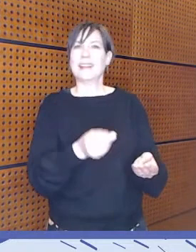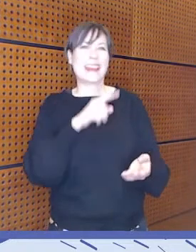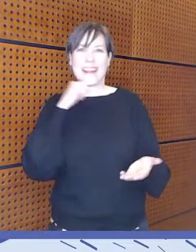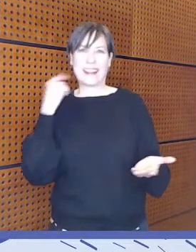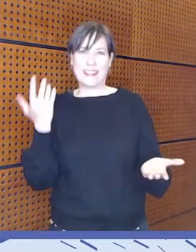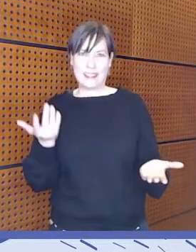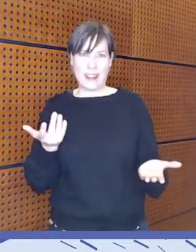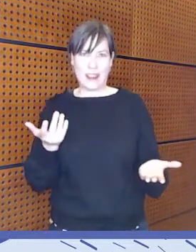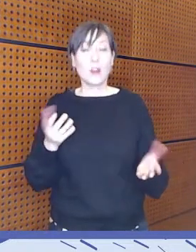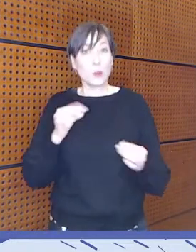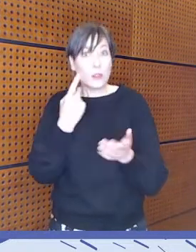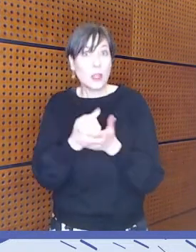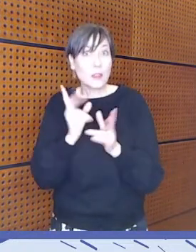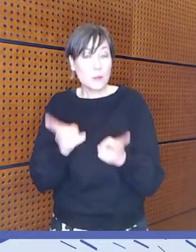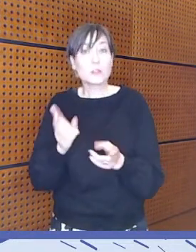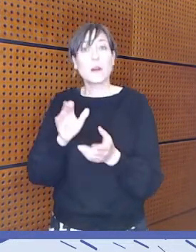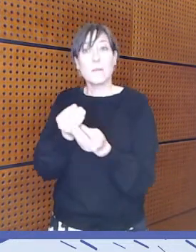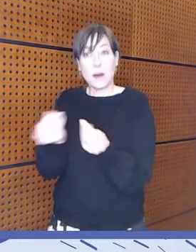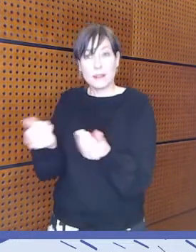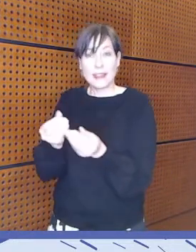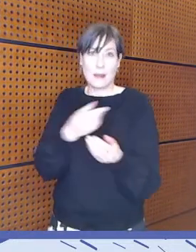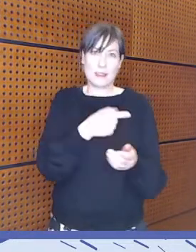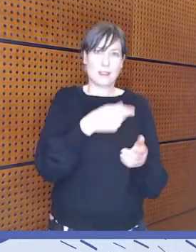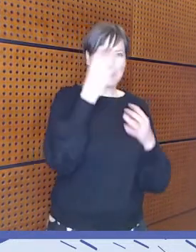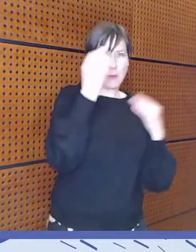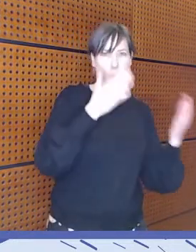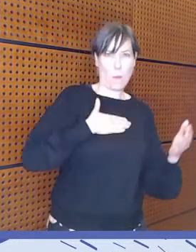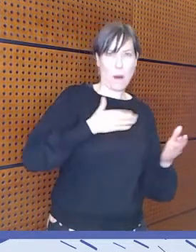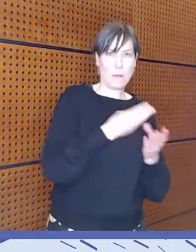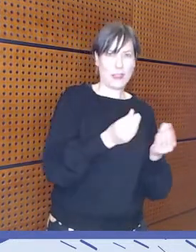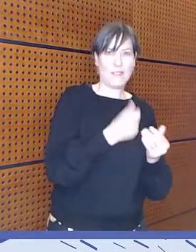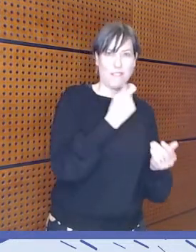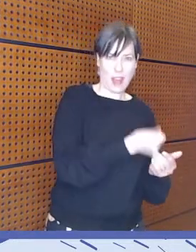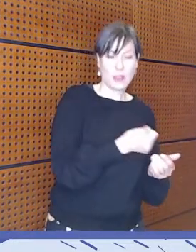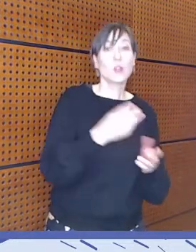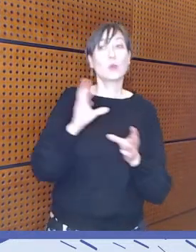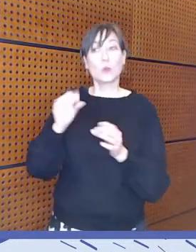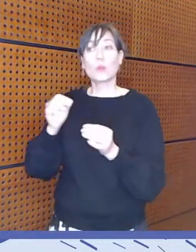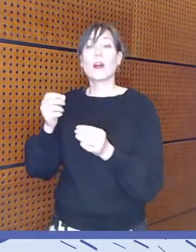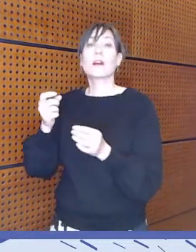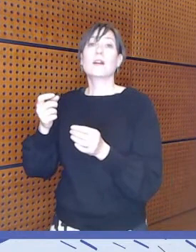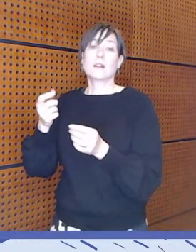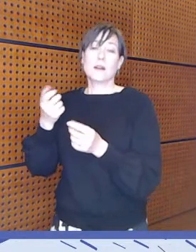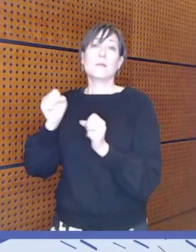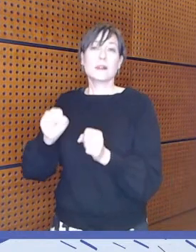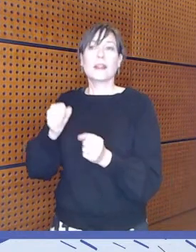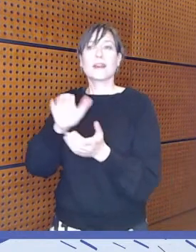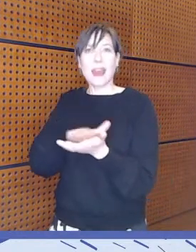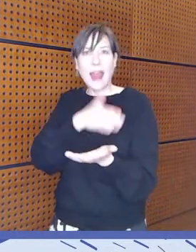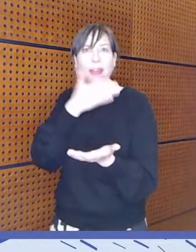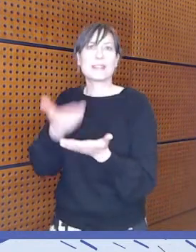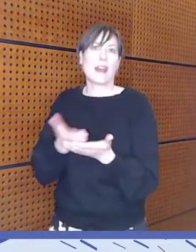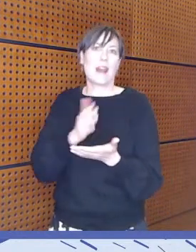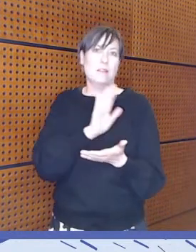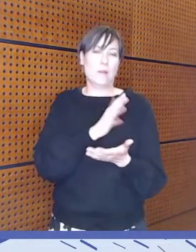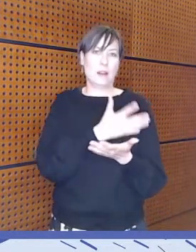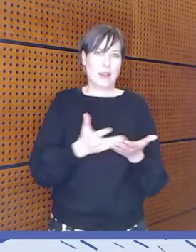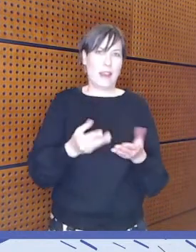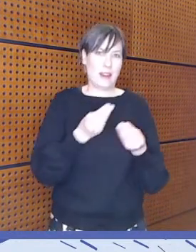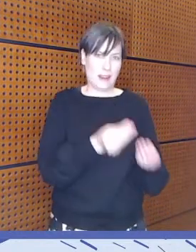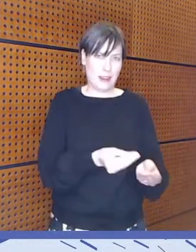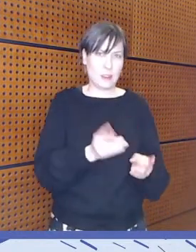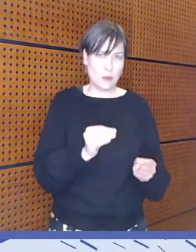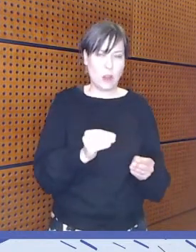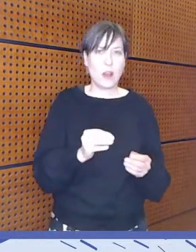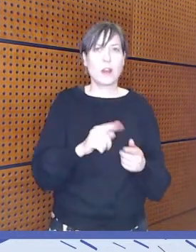materiaalia on vähän. Ja omakielisyys, eli me